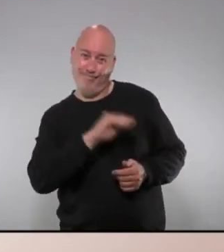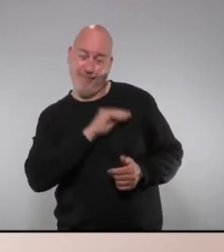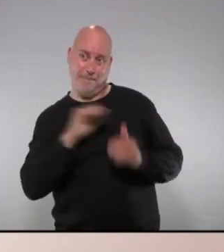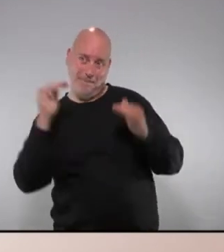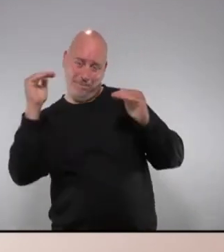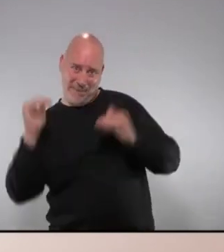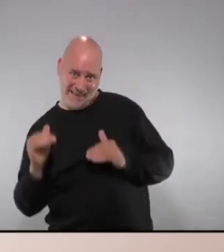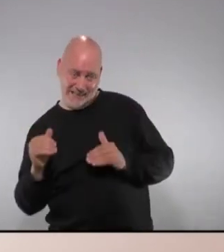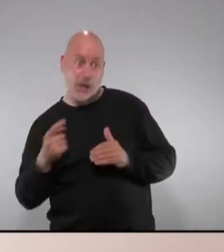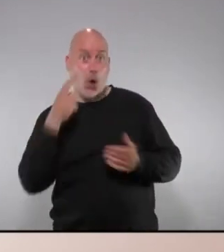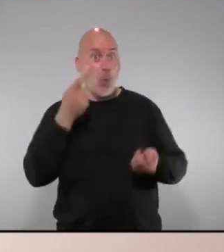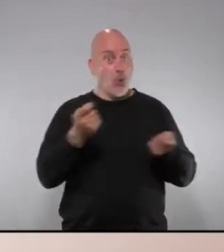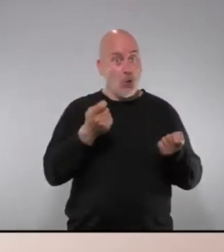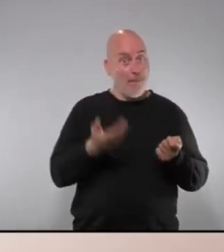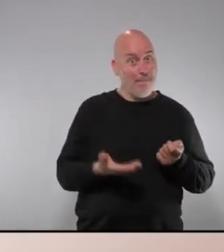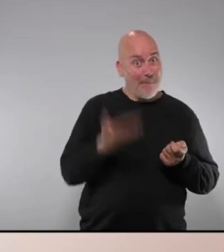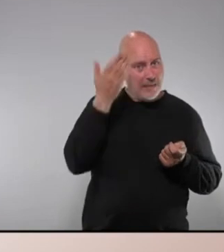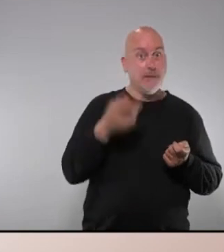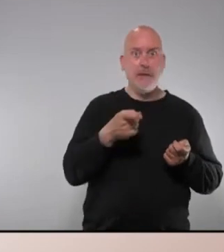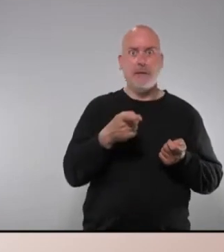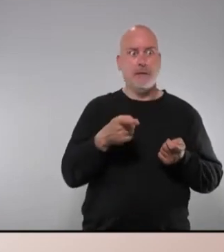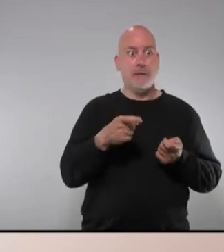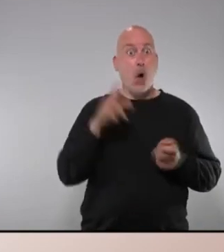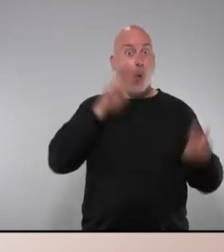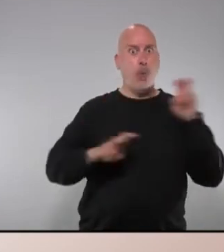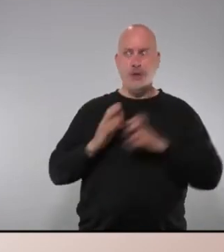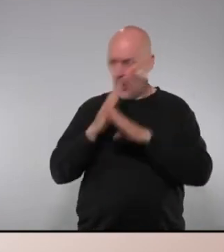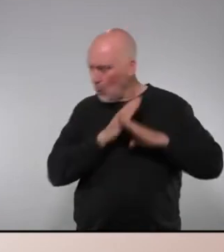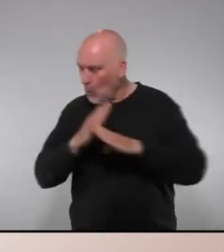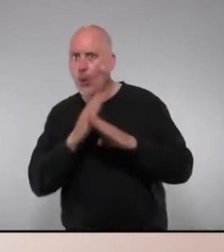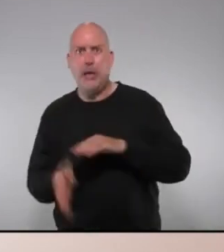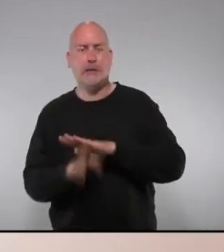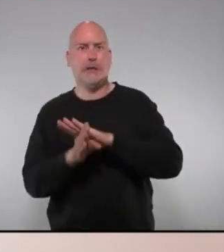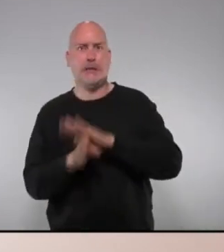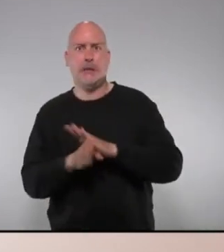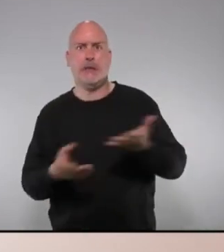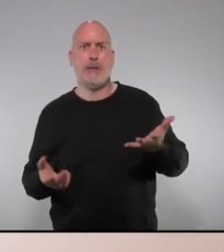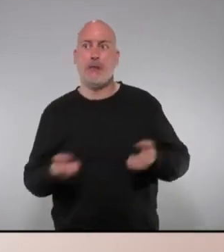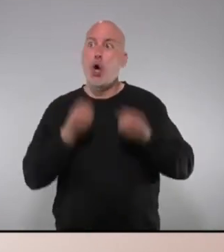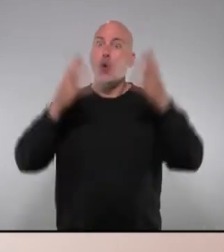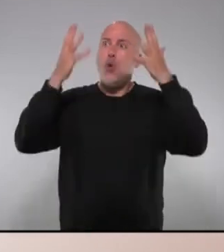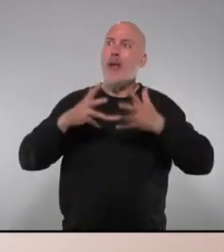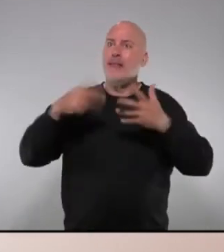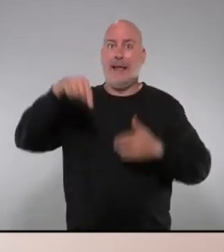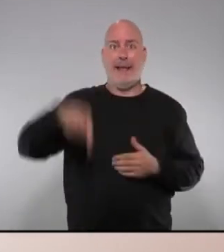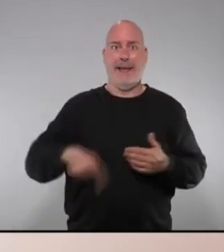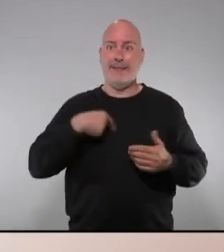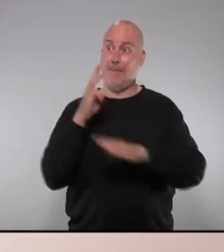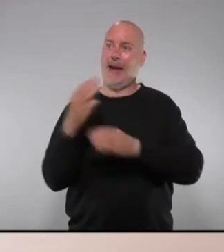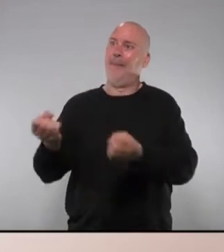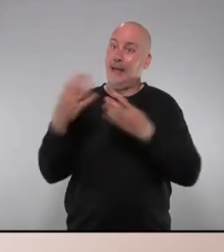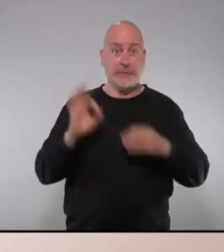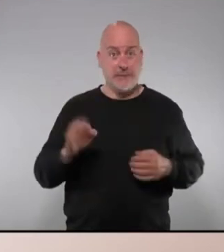controls busquen tot el contrari seguir fent-ho tot d'amagat com poden sense retrocomptes ni aquest Parlament ni a ningú volen